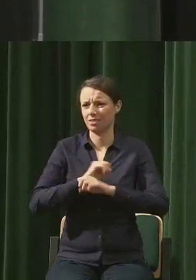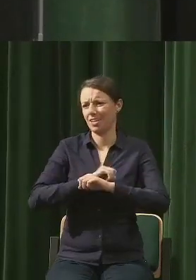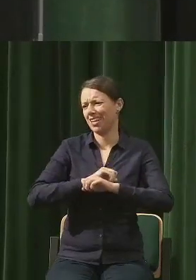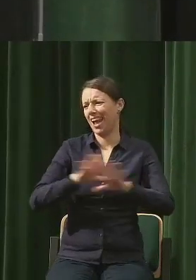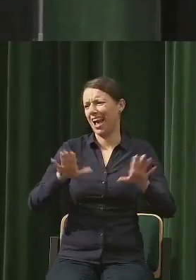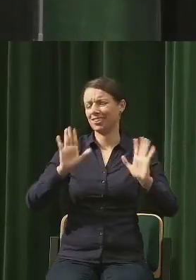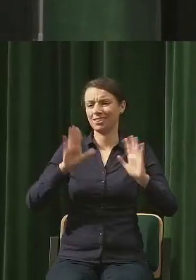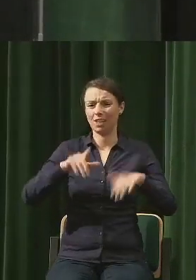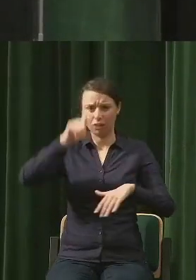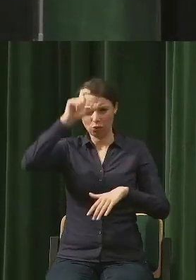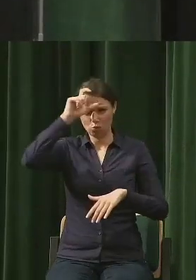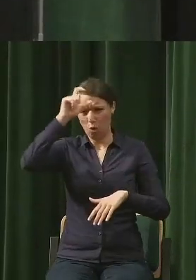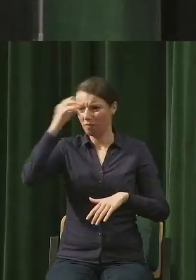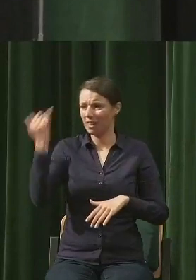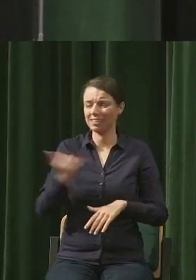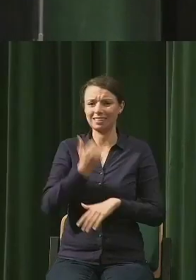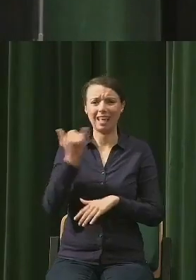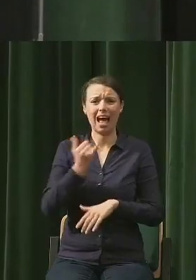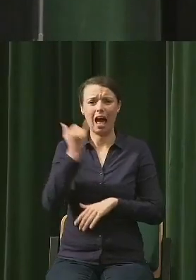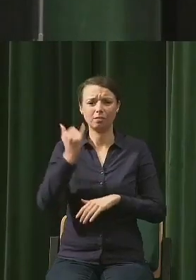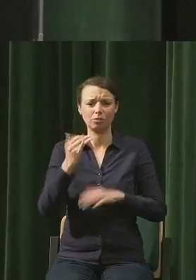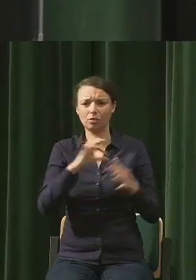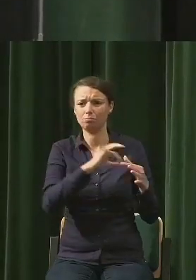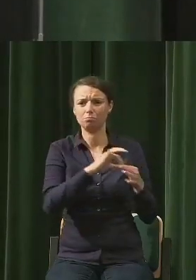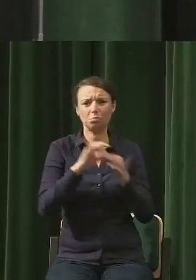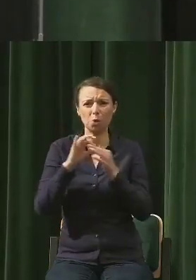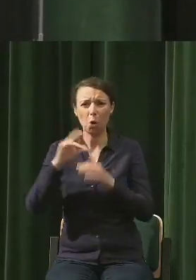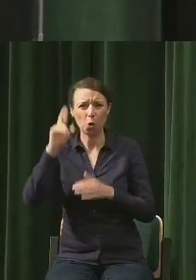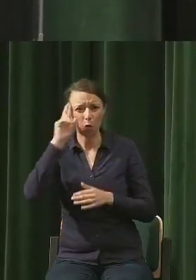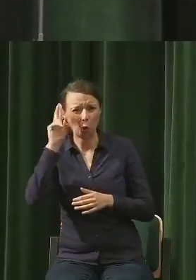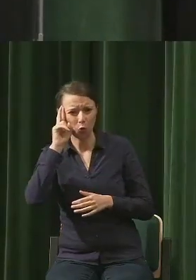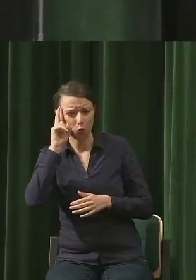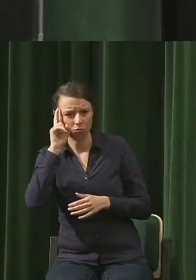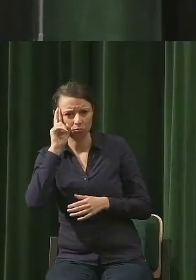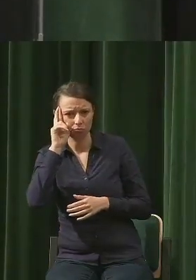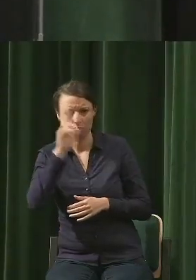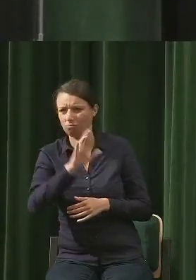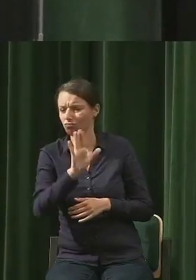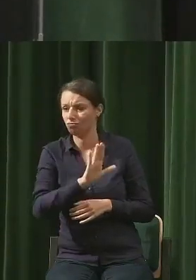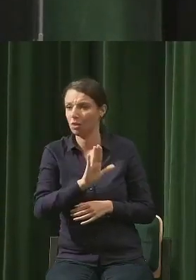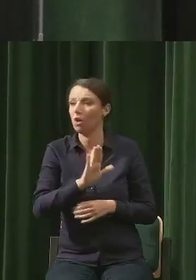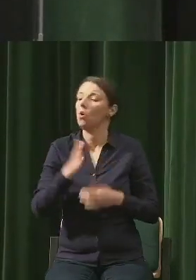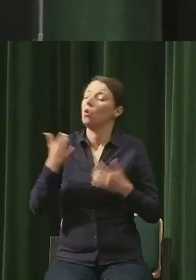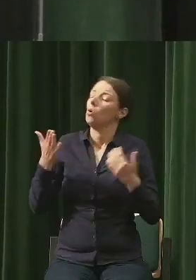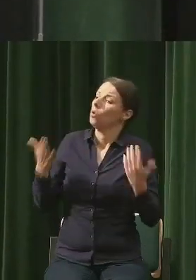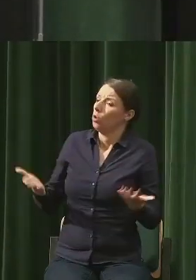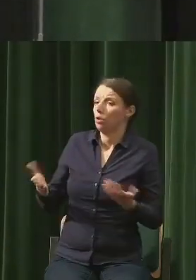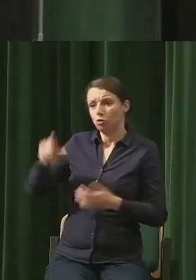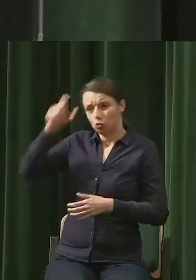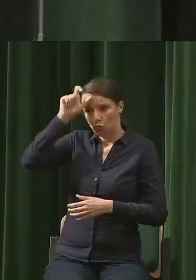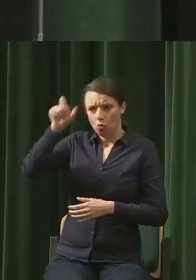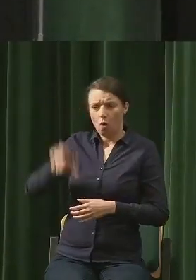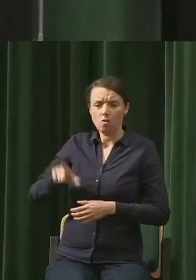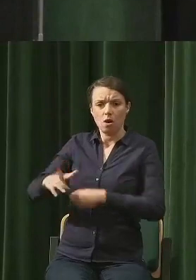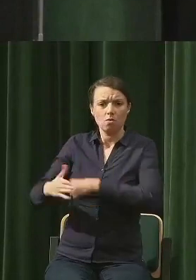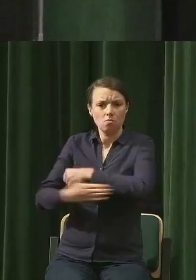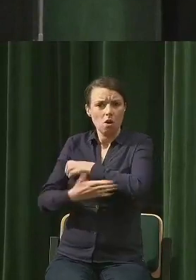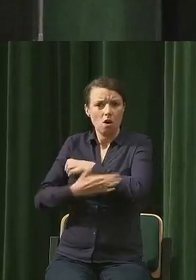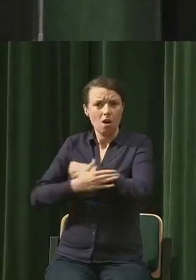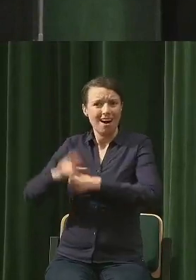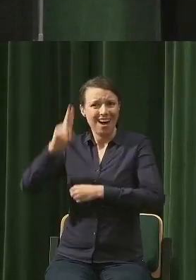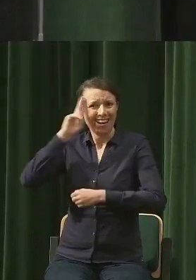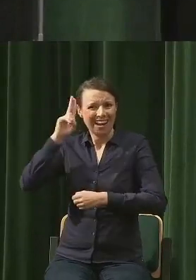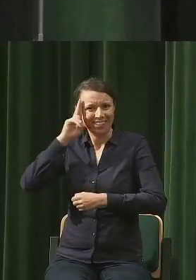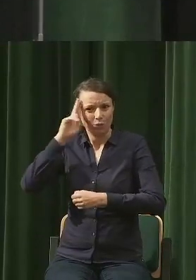Coś trzeba założyć o naturze człowieka. Czy zakładamy, że jest racjonalnym, fundamentalnie racjonalny w swoich decyzjach. Przecięty